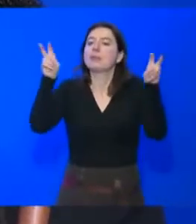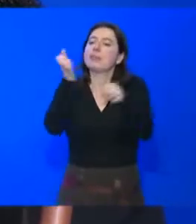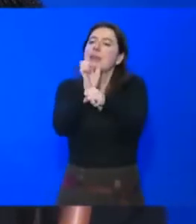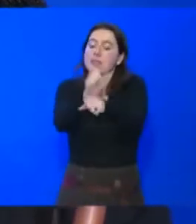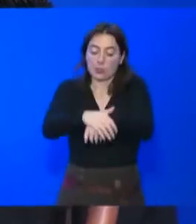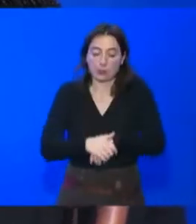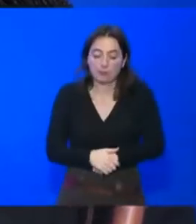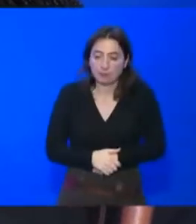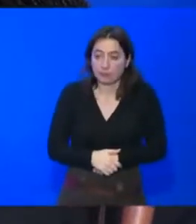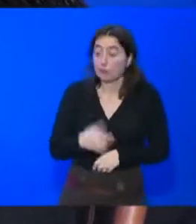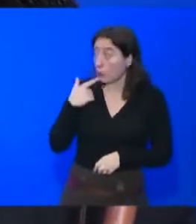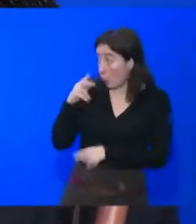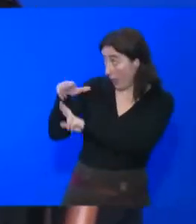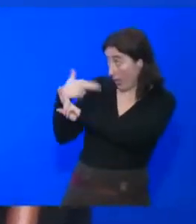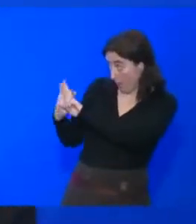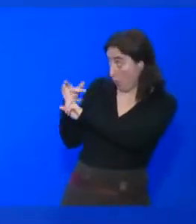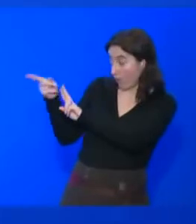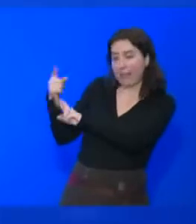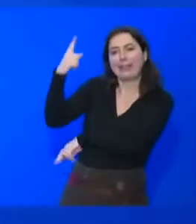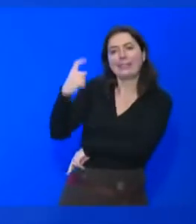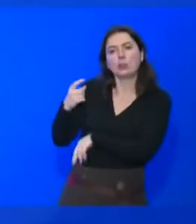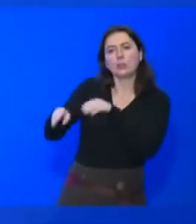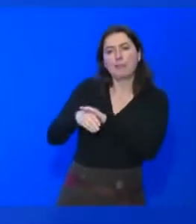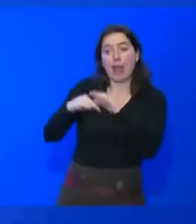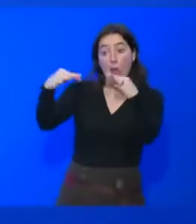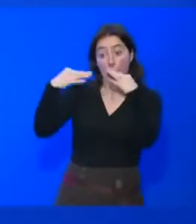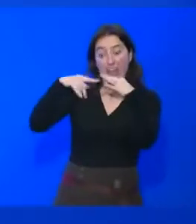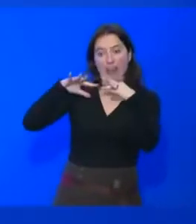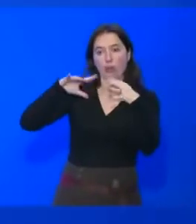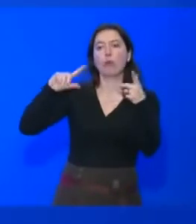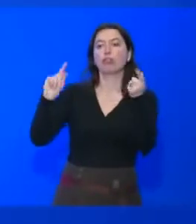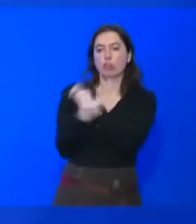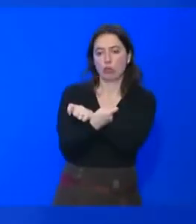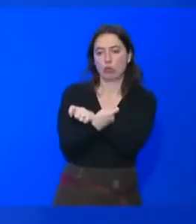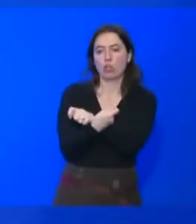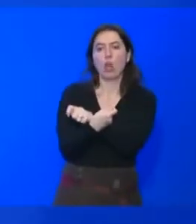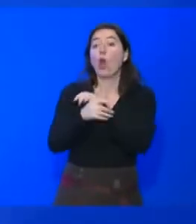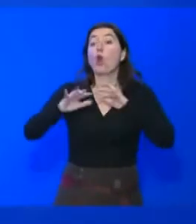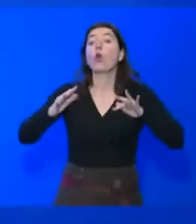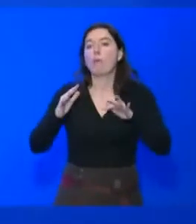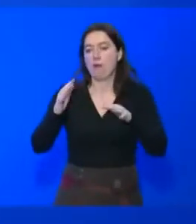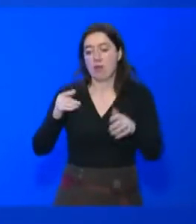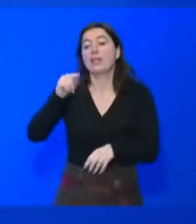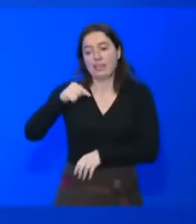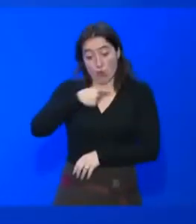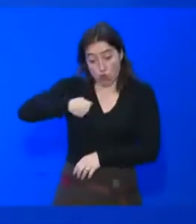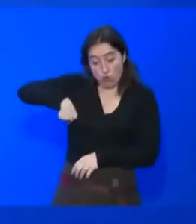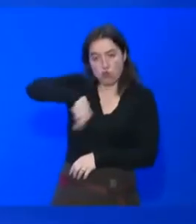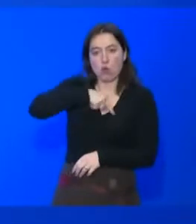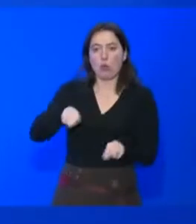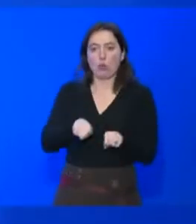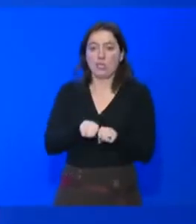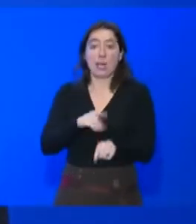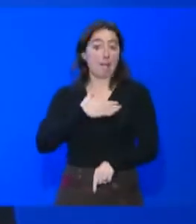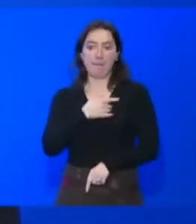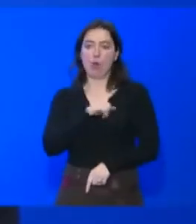que pour changer les regards, il ne faut pas avoir peur, nous aussi, d'aller vers les autres. Et il faut, aujourd'hui, on